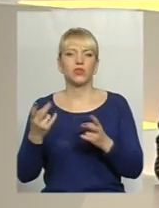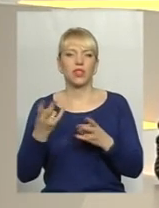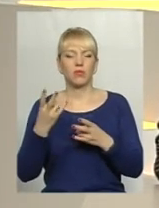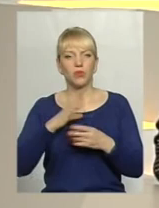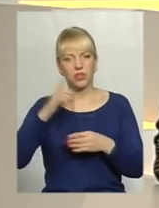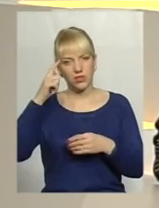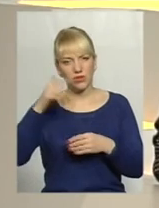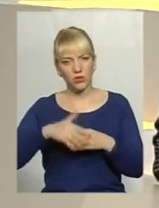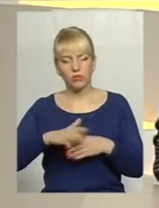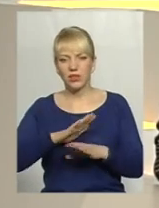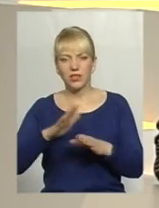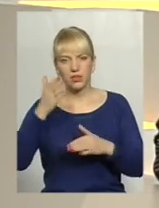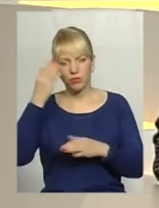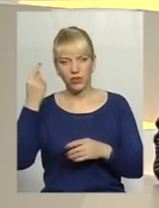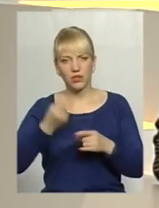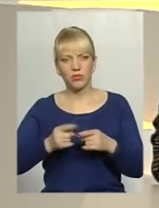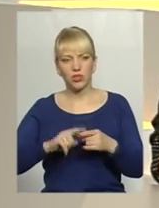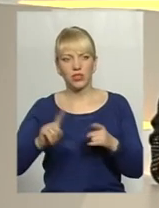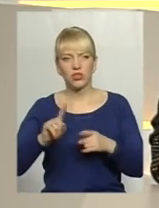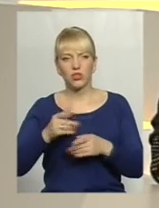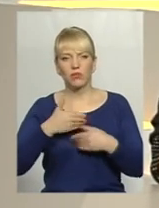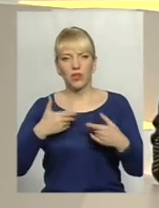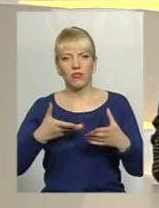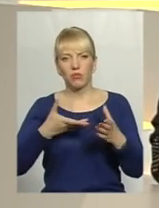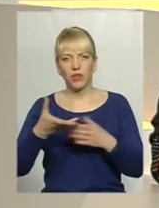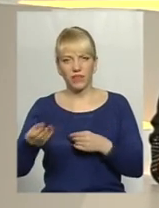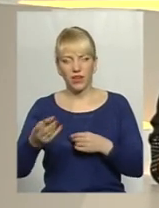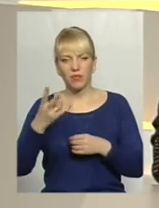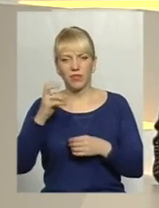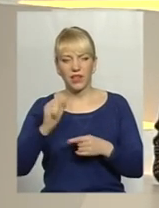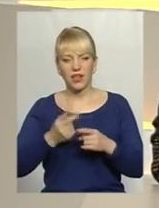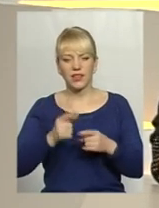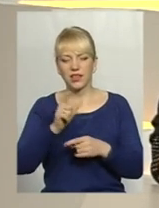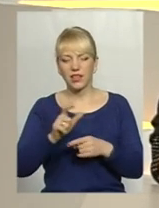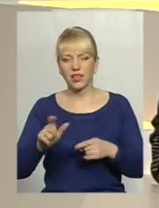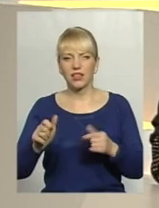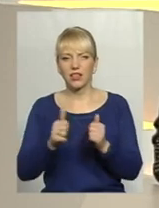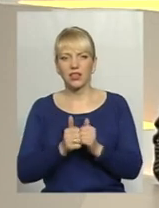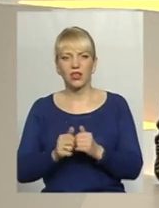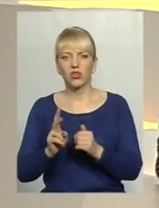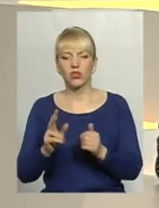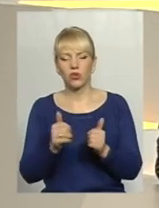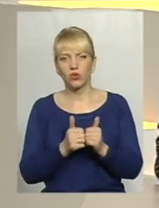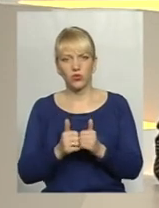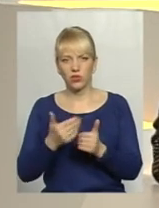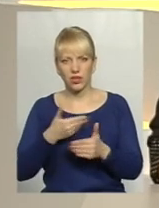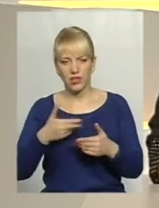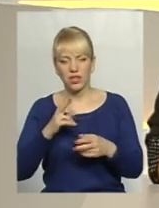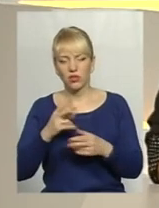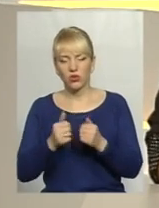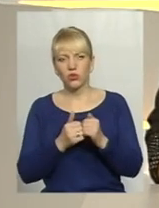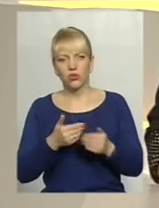свідомі, не забувати про те, що ми впливаємо на тих, хто нас оточує, а ті, хто оточують нас,